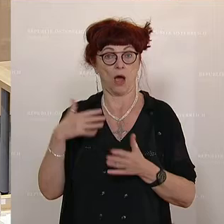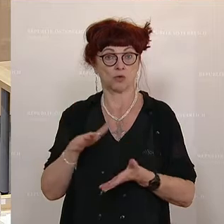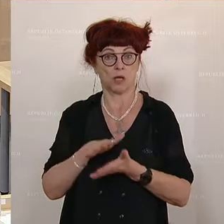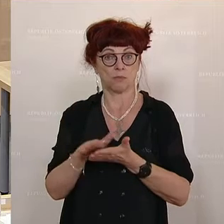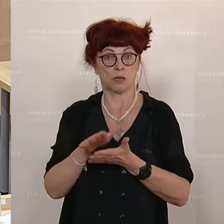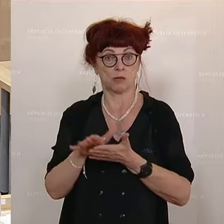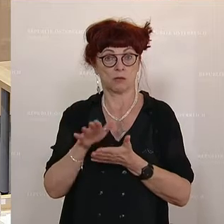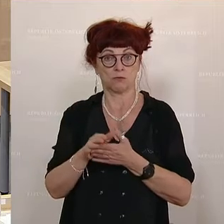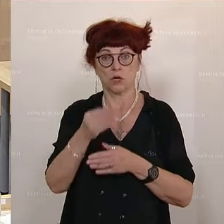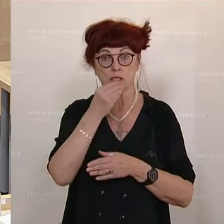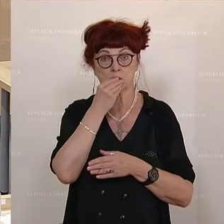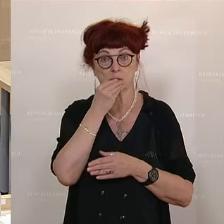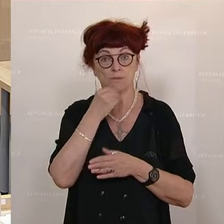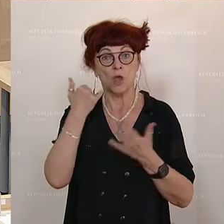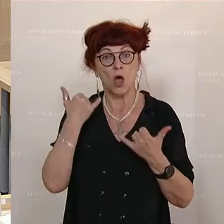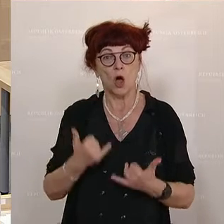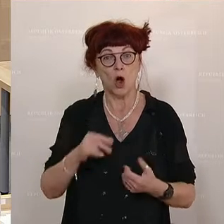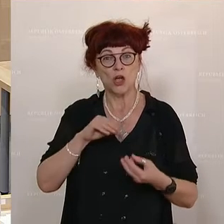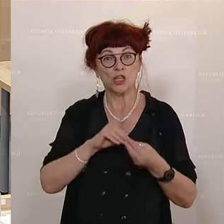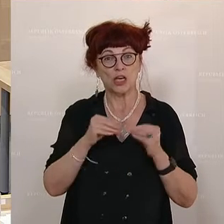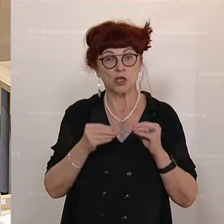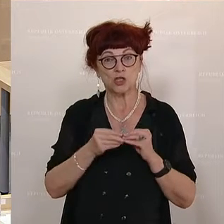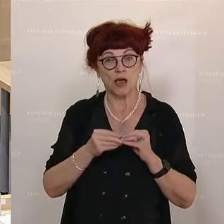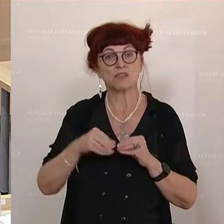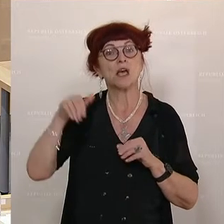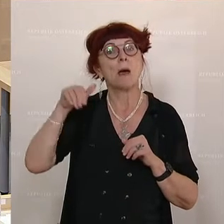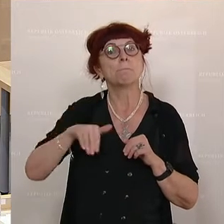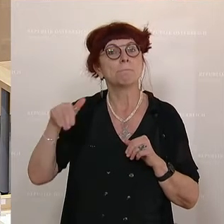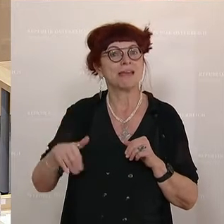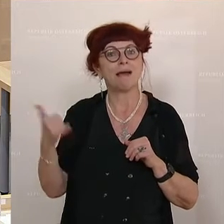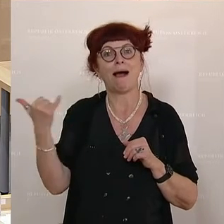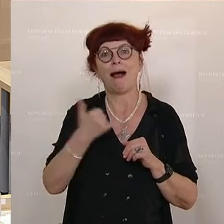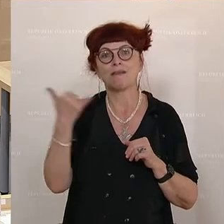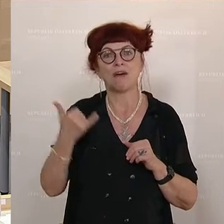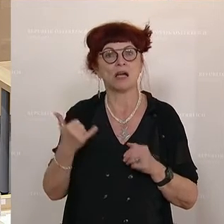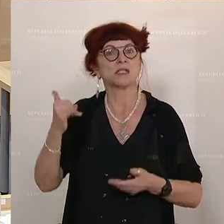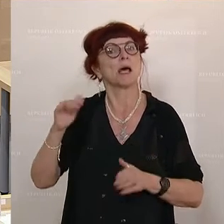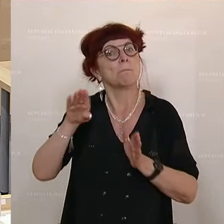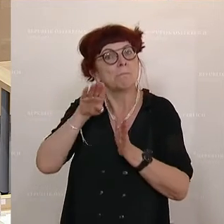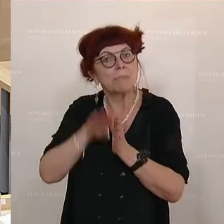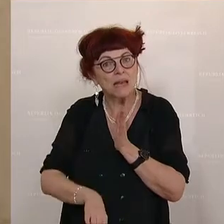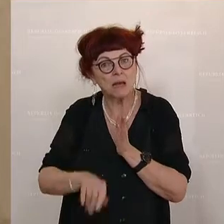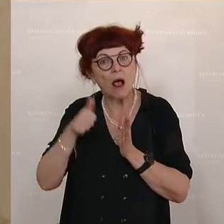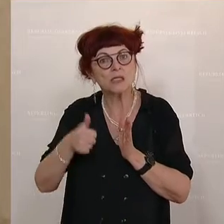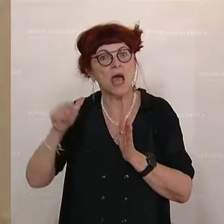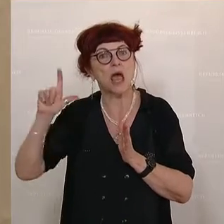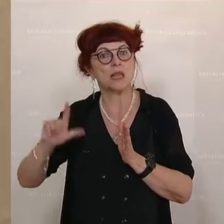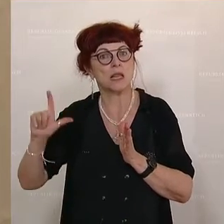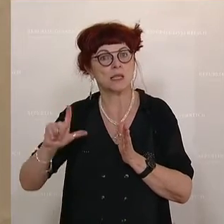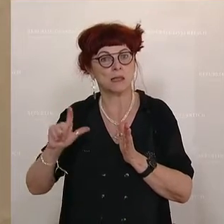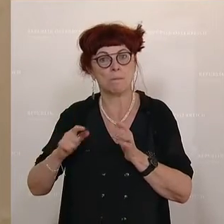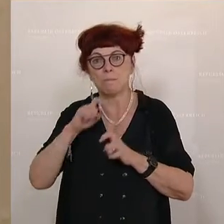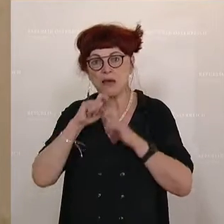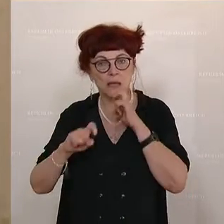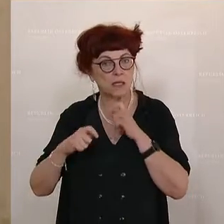Wenn heute in einem Geschäft ein Mineralwasser billiger ist als wie ein Liter Milch, dann passt das einfach niemals an. Und warum braucht